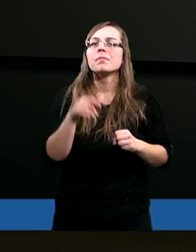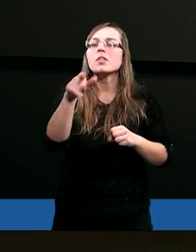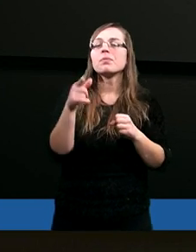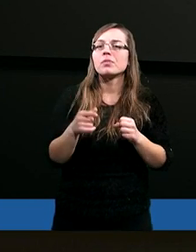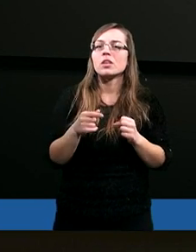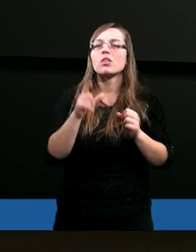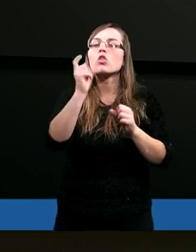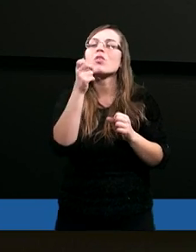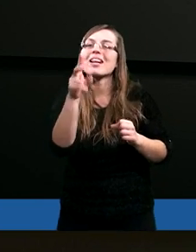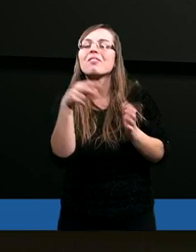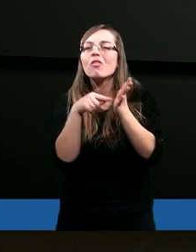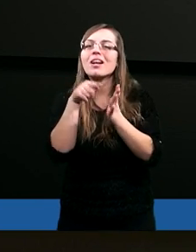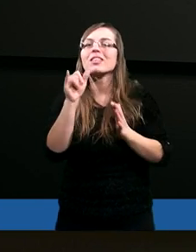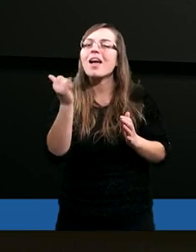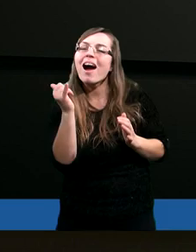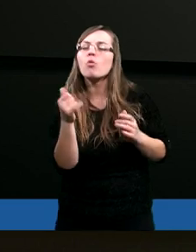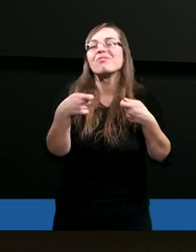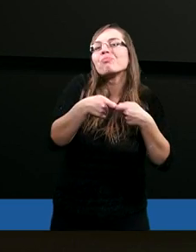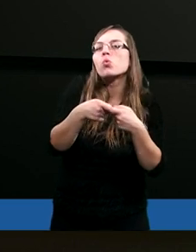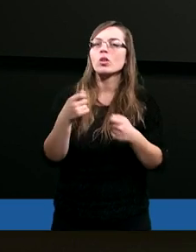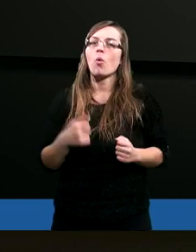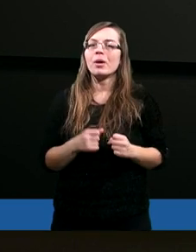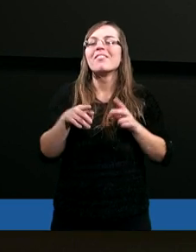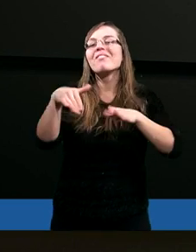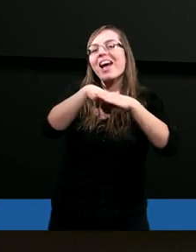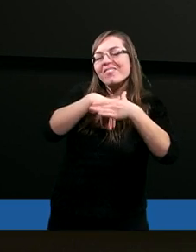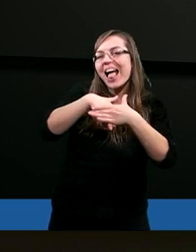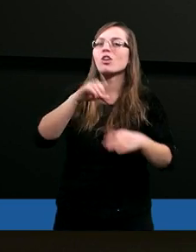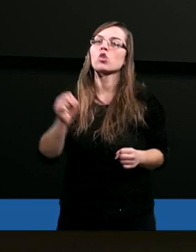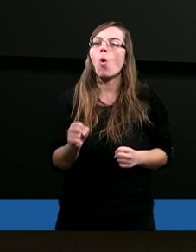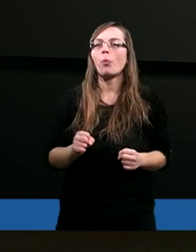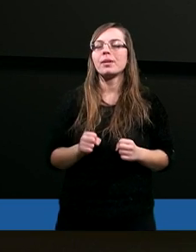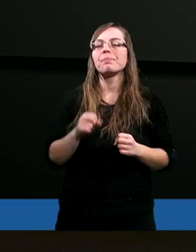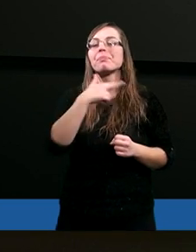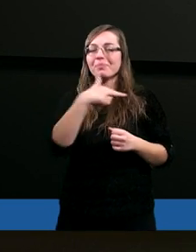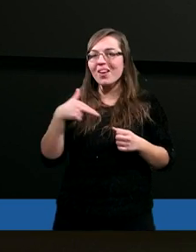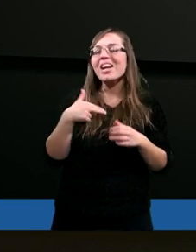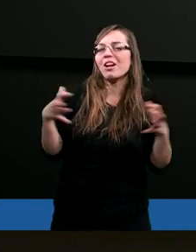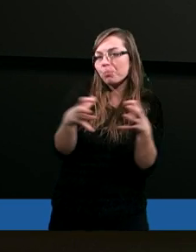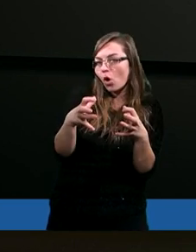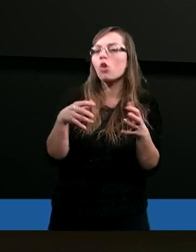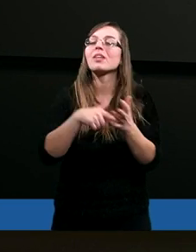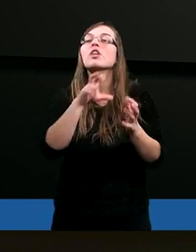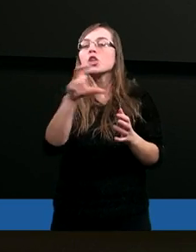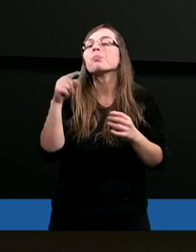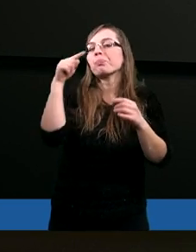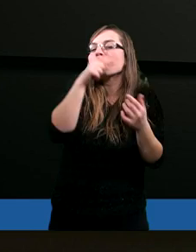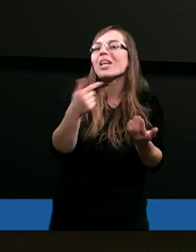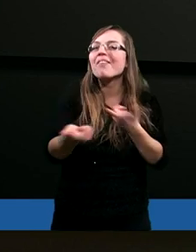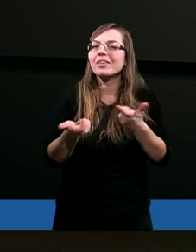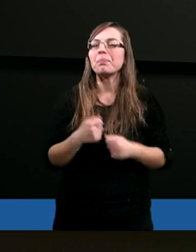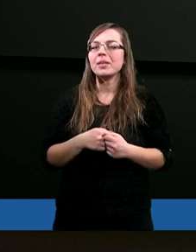też taką jakąś spójnie wewnętrzną w naszym gronie, że potrafimy